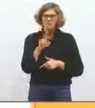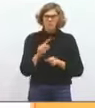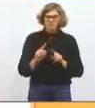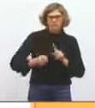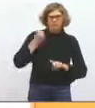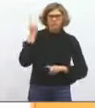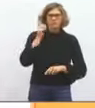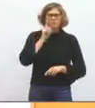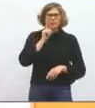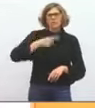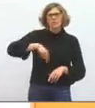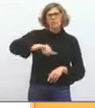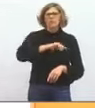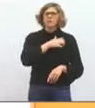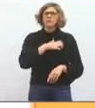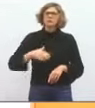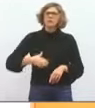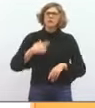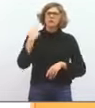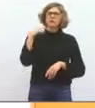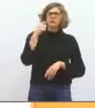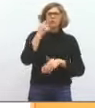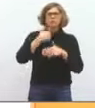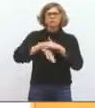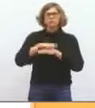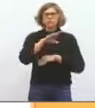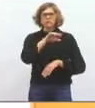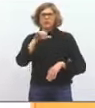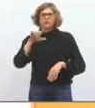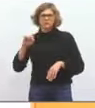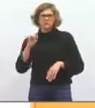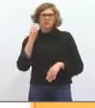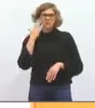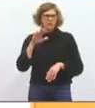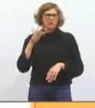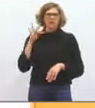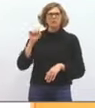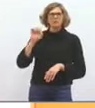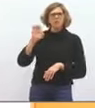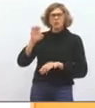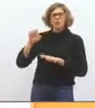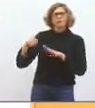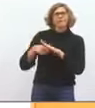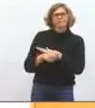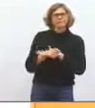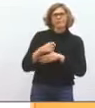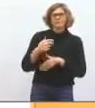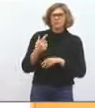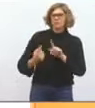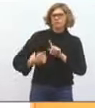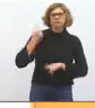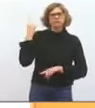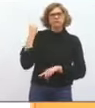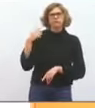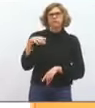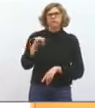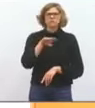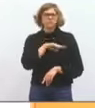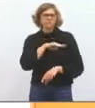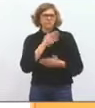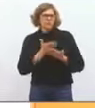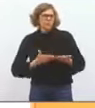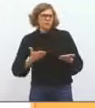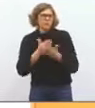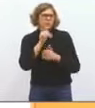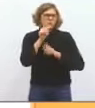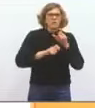de CCAS, nous voyons très bien que le FSE joue un rôle essentiel lorsque nos concitoyens n'arrivent plus à régler leurs notes d'électricité, leurs notes d'eau,